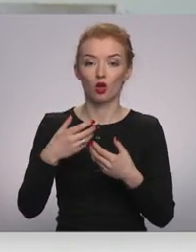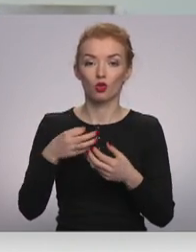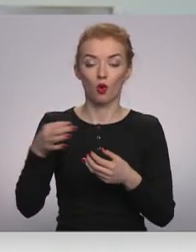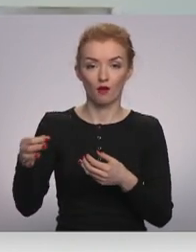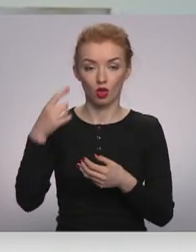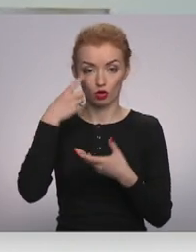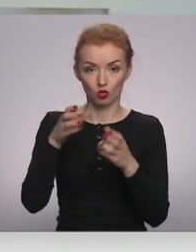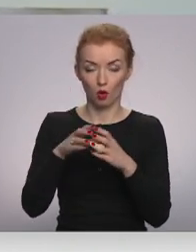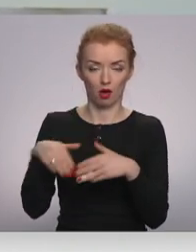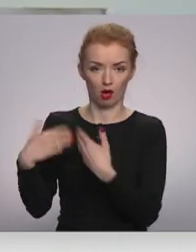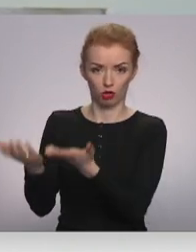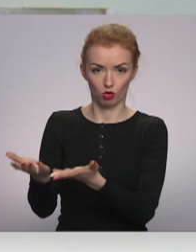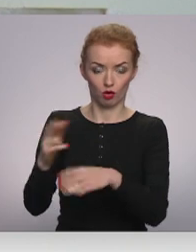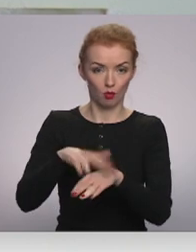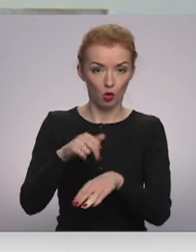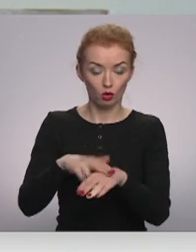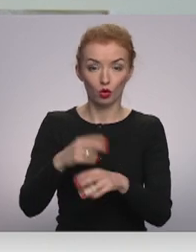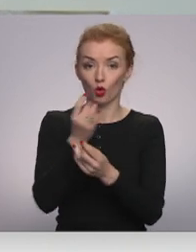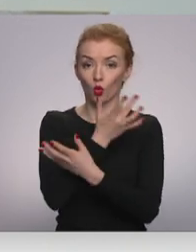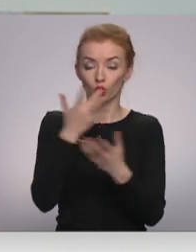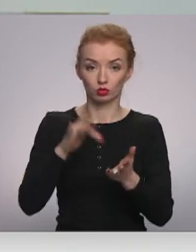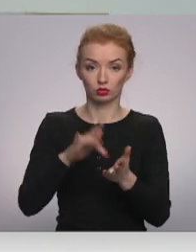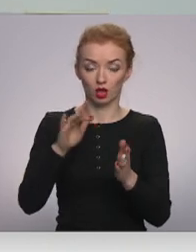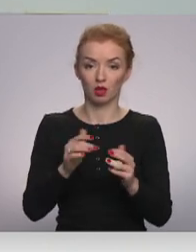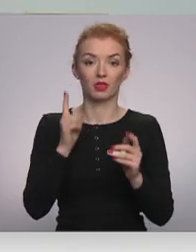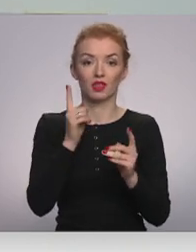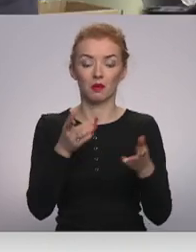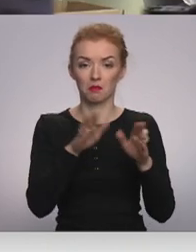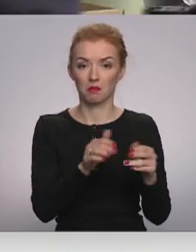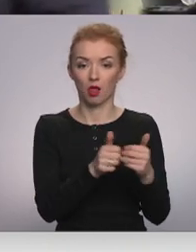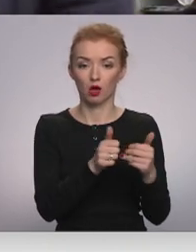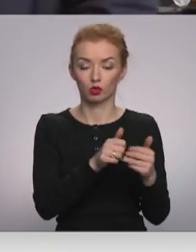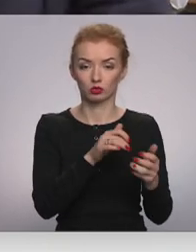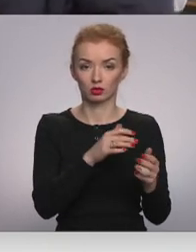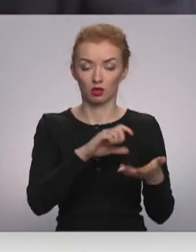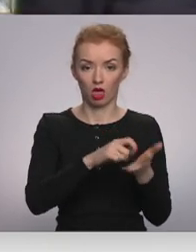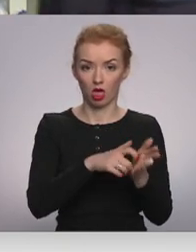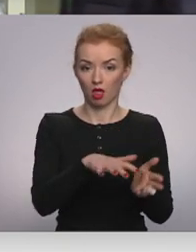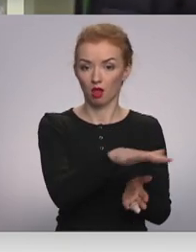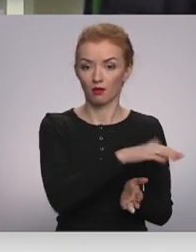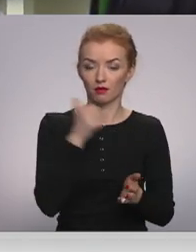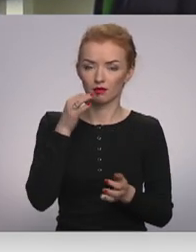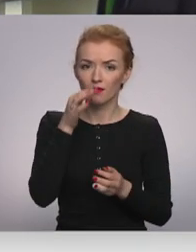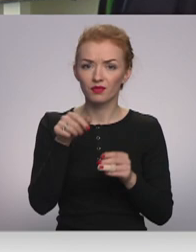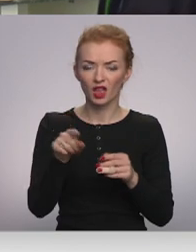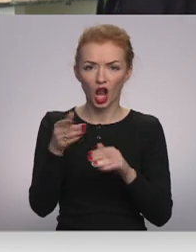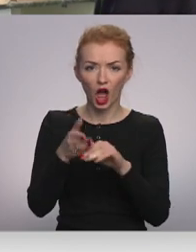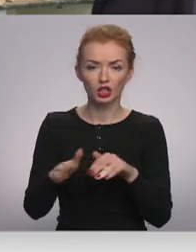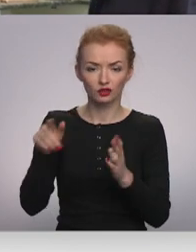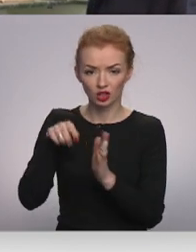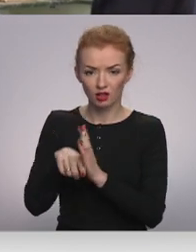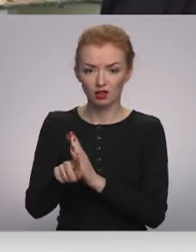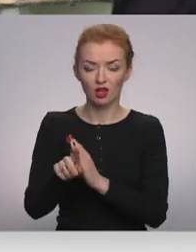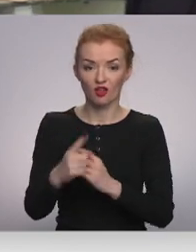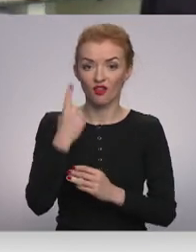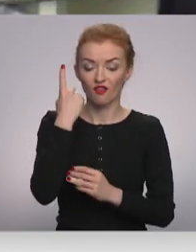pašvaldības pocijai, kultūras centram atstājot vien blakus teupu. Tas nekas, ka šeit ir atsevišķījai. Ir